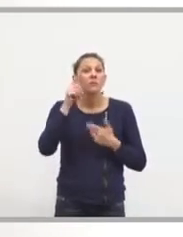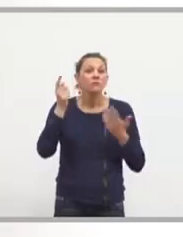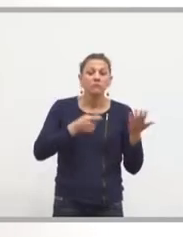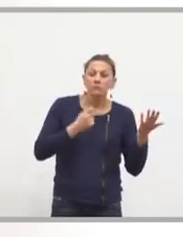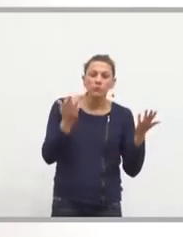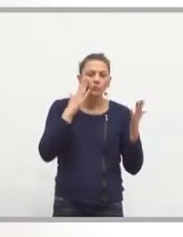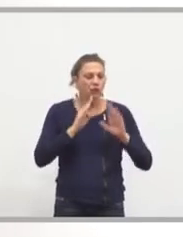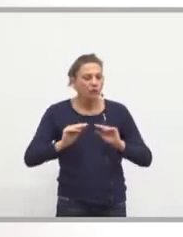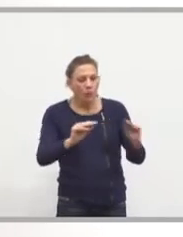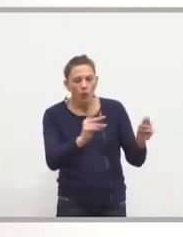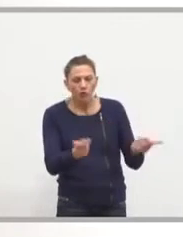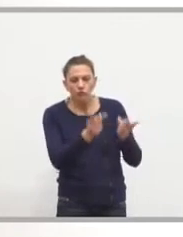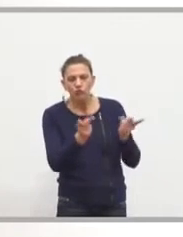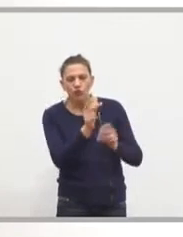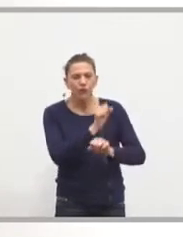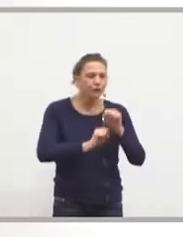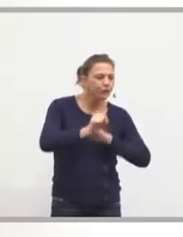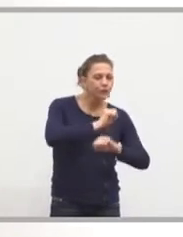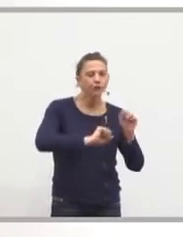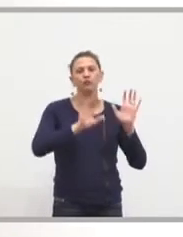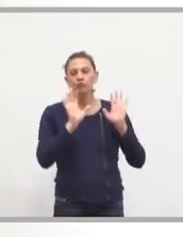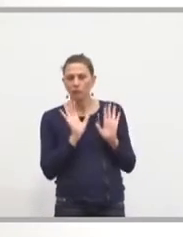équipements, on peut l'escrire